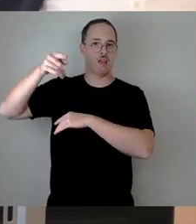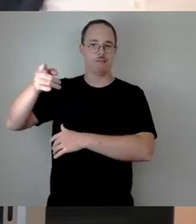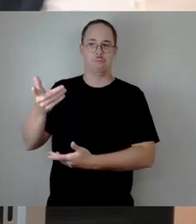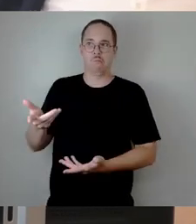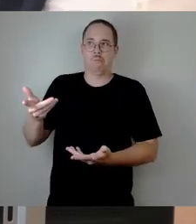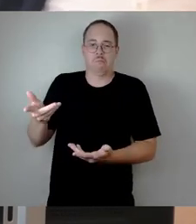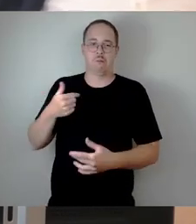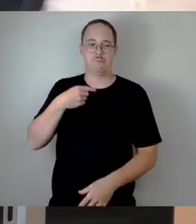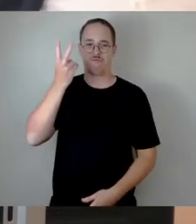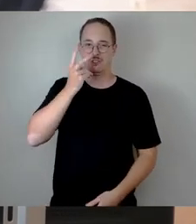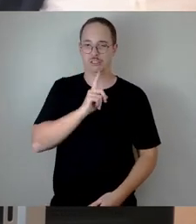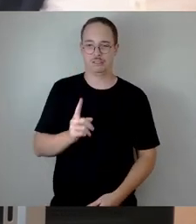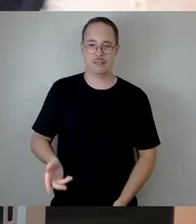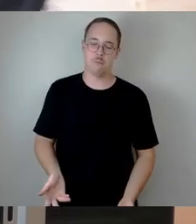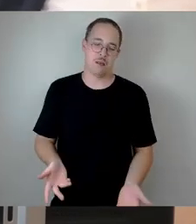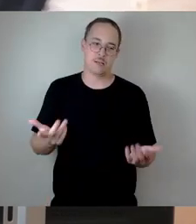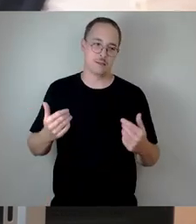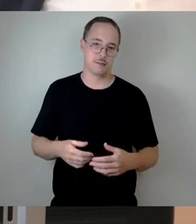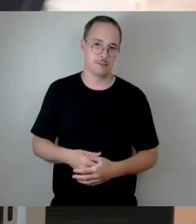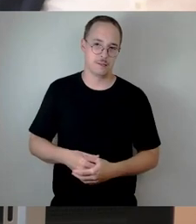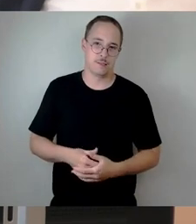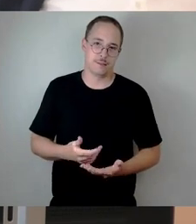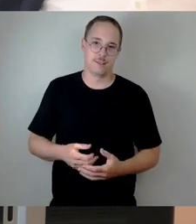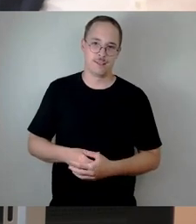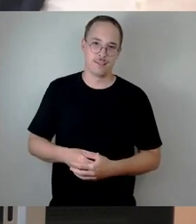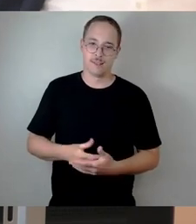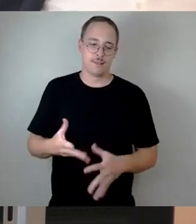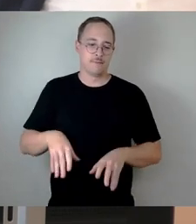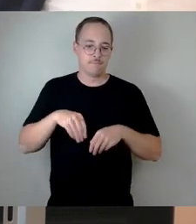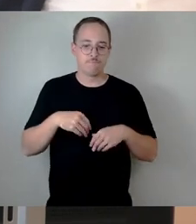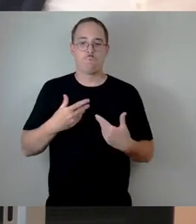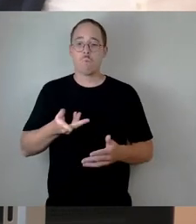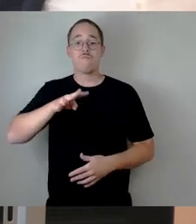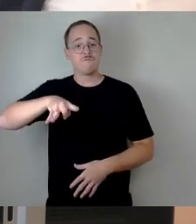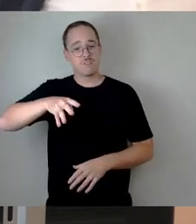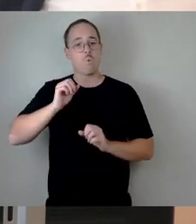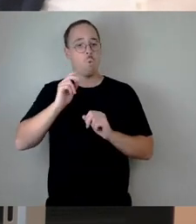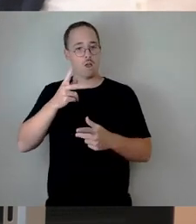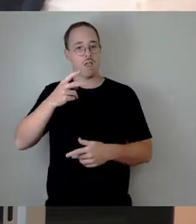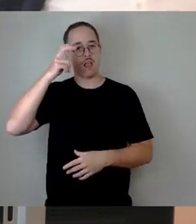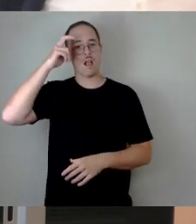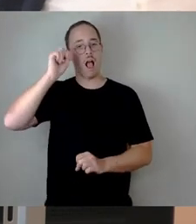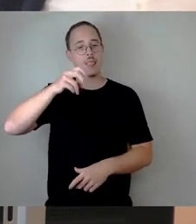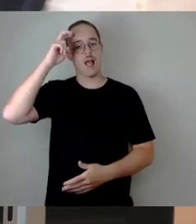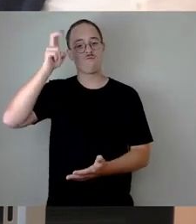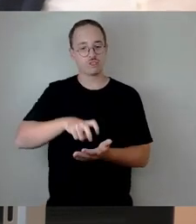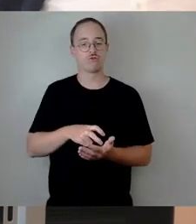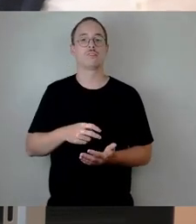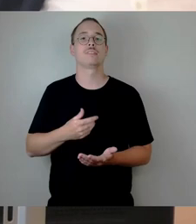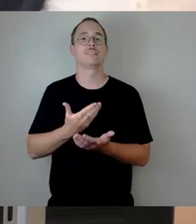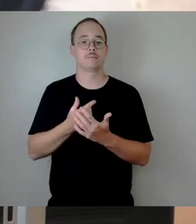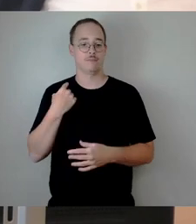Aber ich verstehe das ansonsten. Deswegen können wir auch mit der 14 mitgehen. Wir stimmen zuerst der 14 zu als Team. Machen wir.